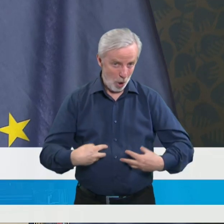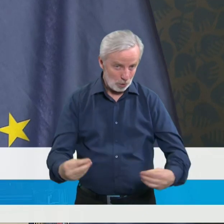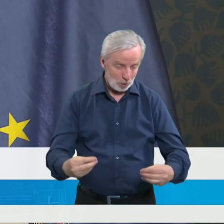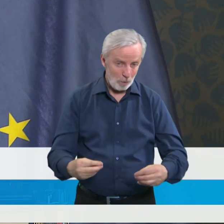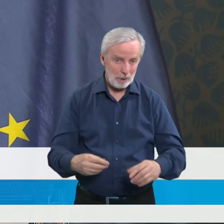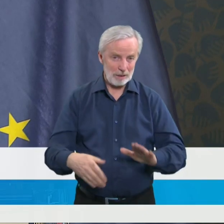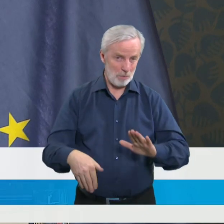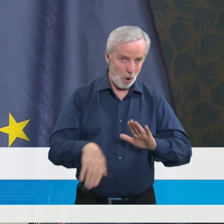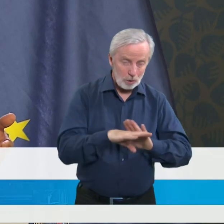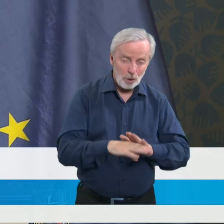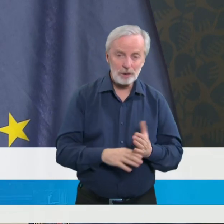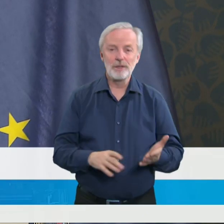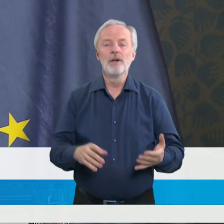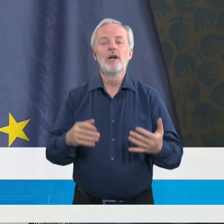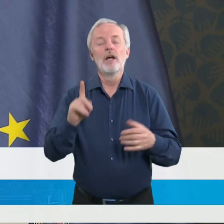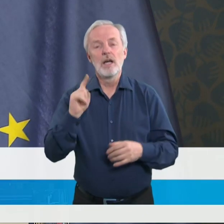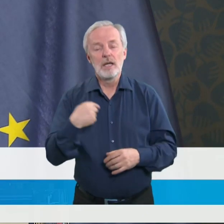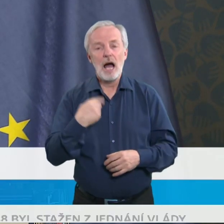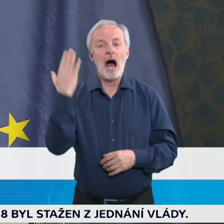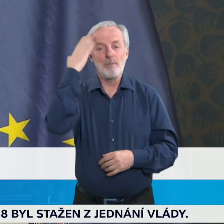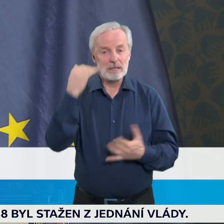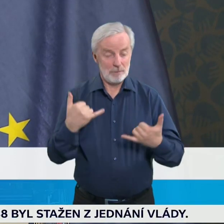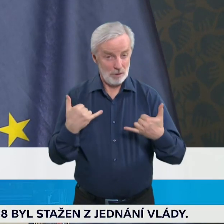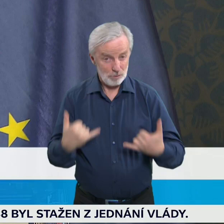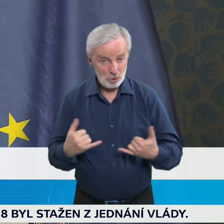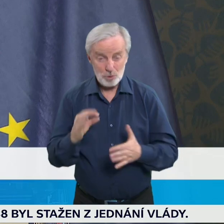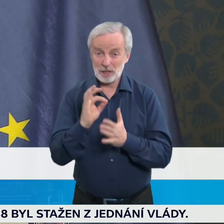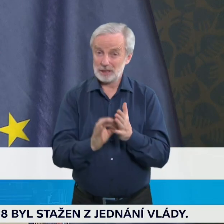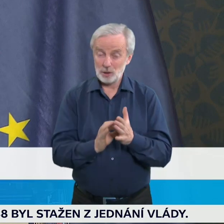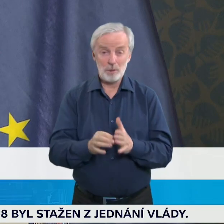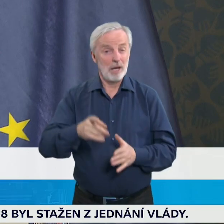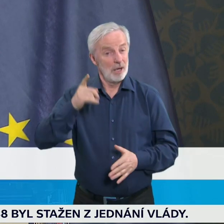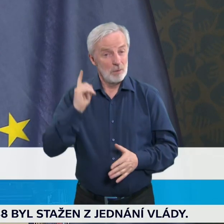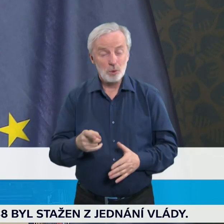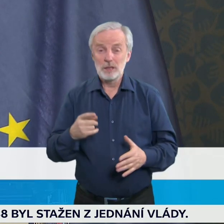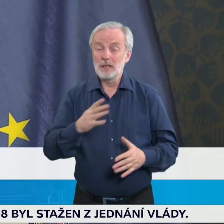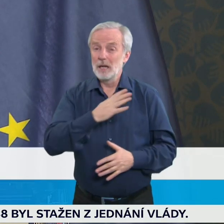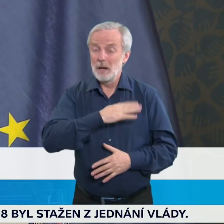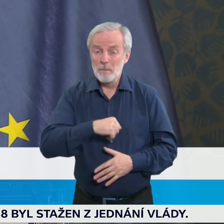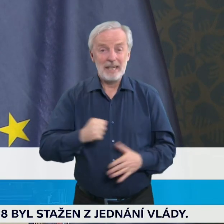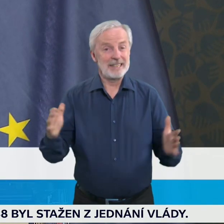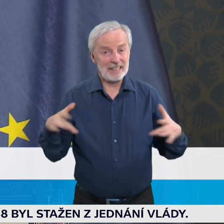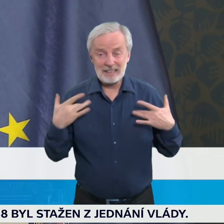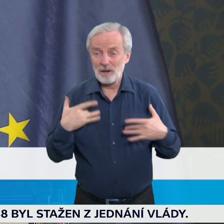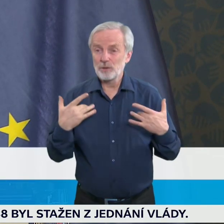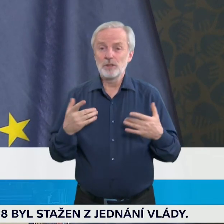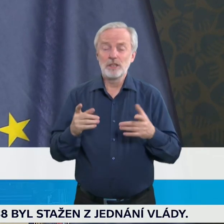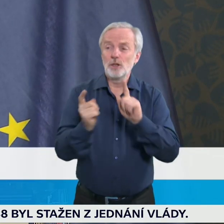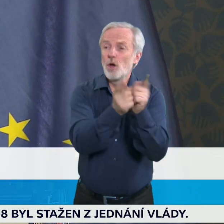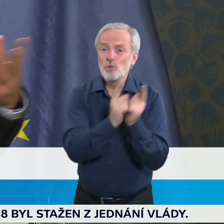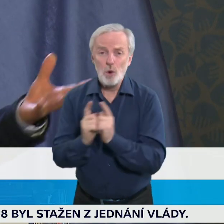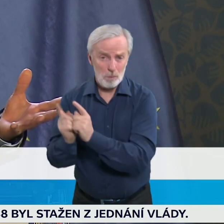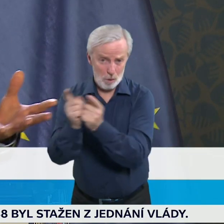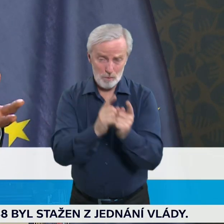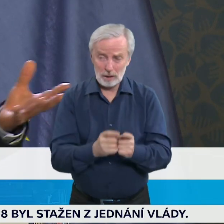zdravotnictví a minister zdravotnictví se musí snažit výjít, vstříc a najít kompromis mezi požadavky, které